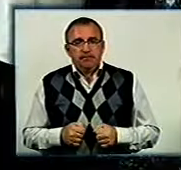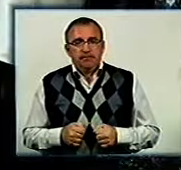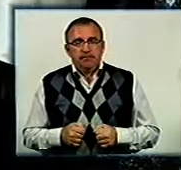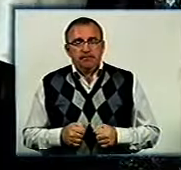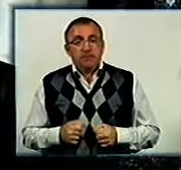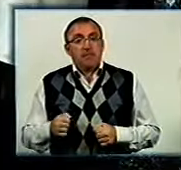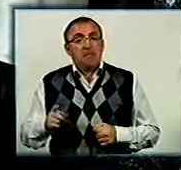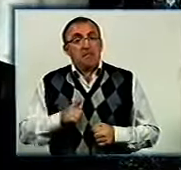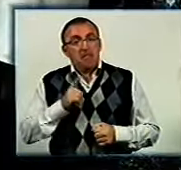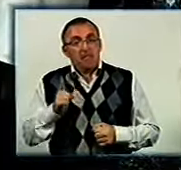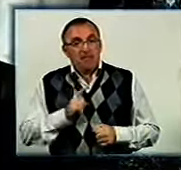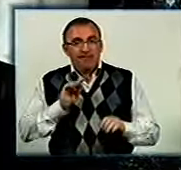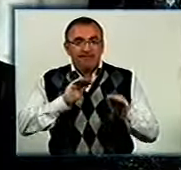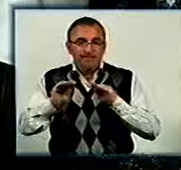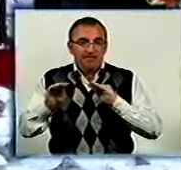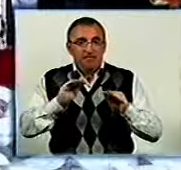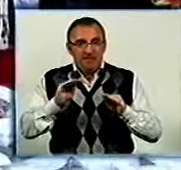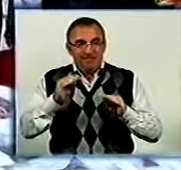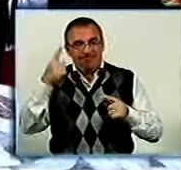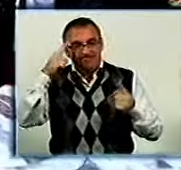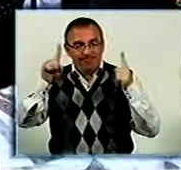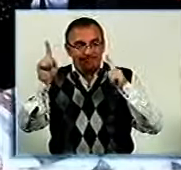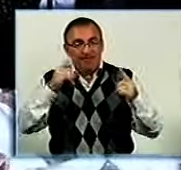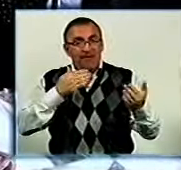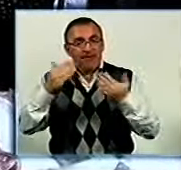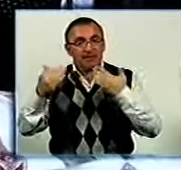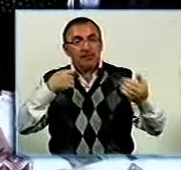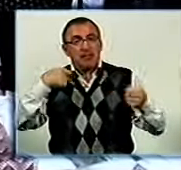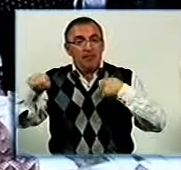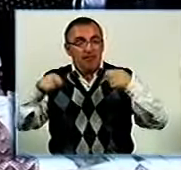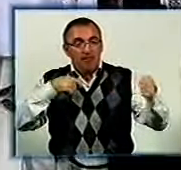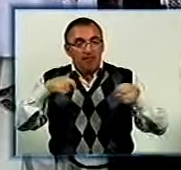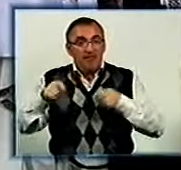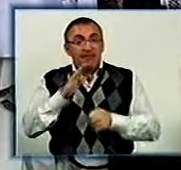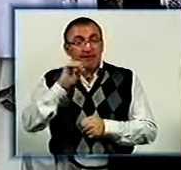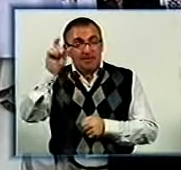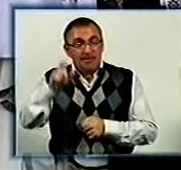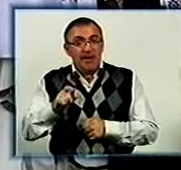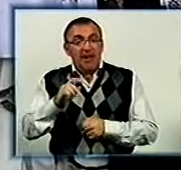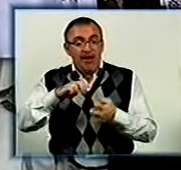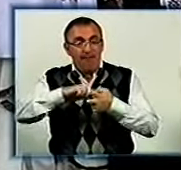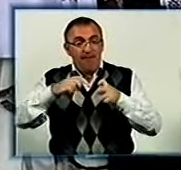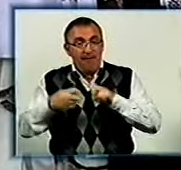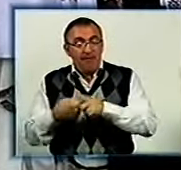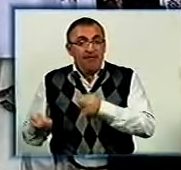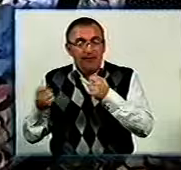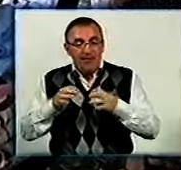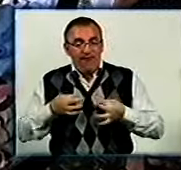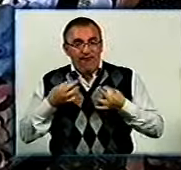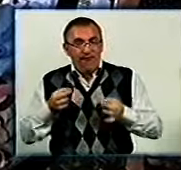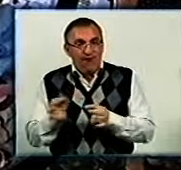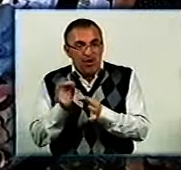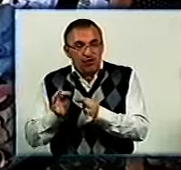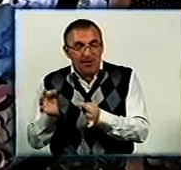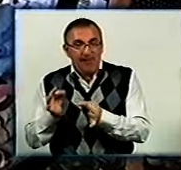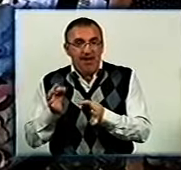Майстри декоративного житкового мистецтва організували виставку «Продаж». Любов Вітон'як привезла з Івано-Френтгівська вишиванки на будь-який смак